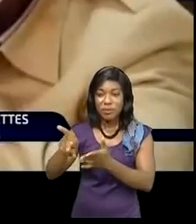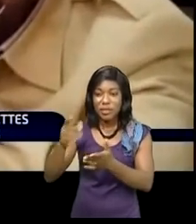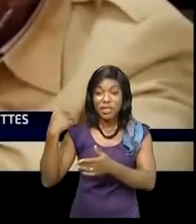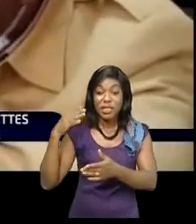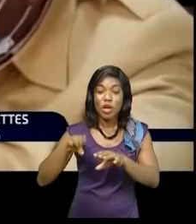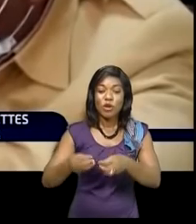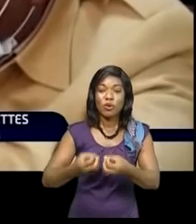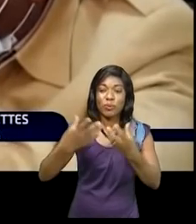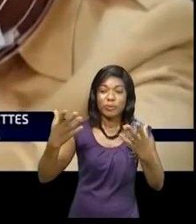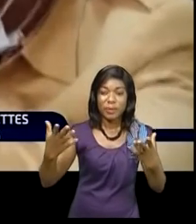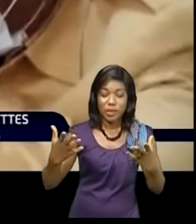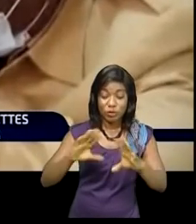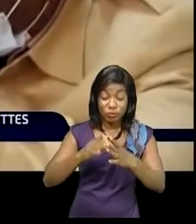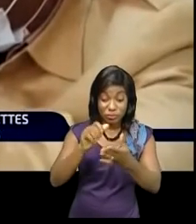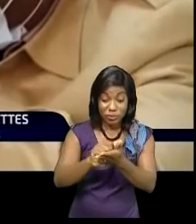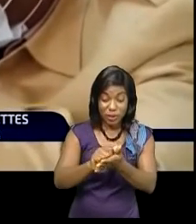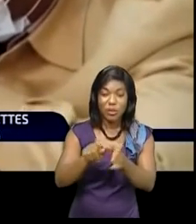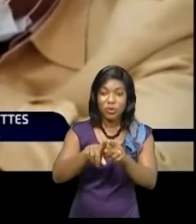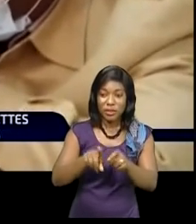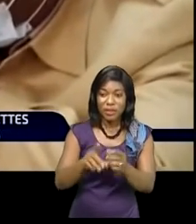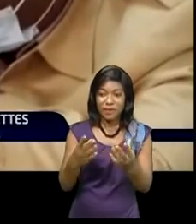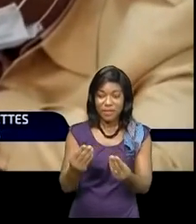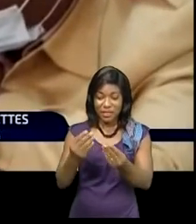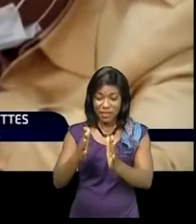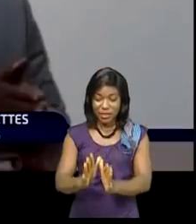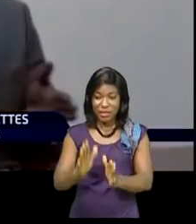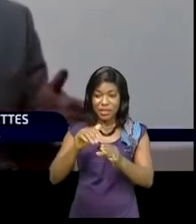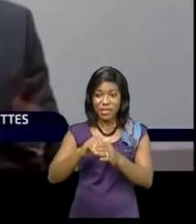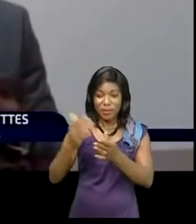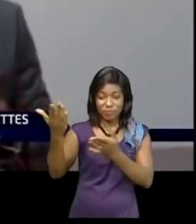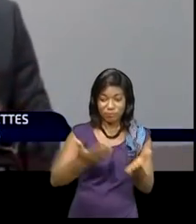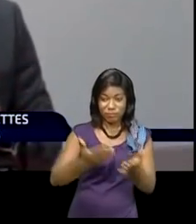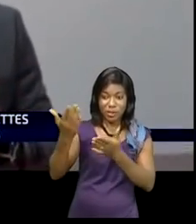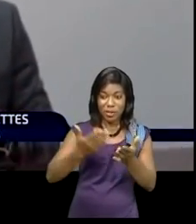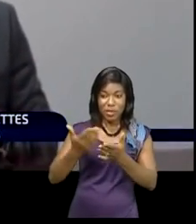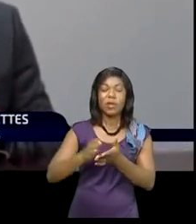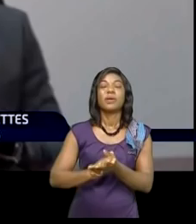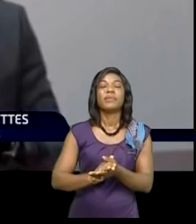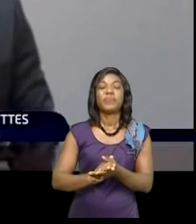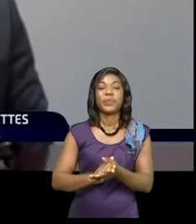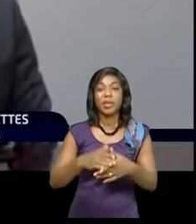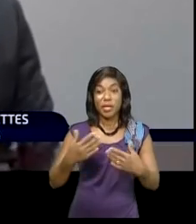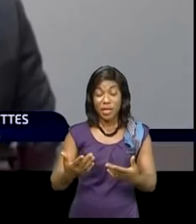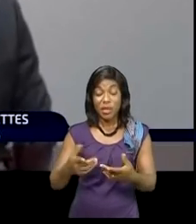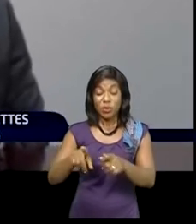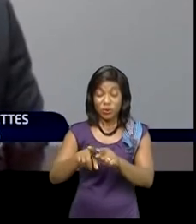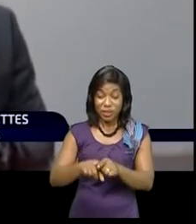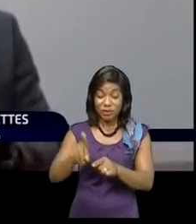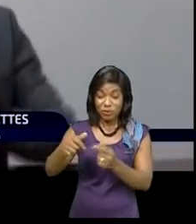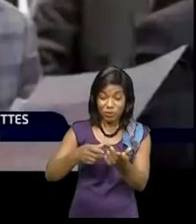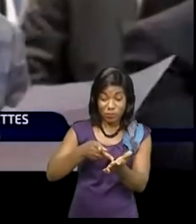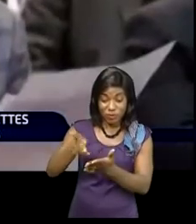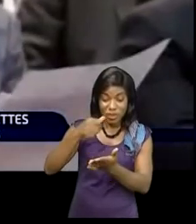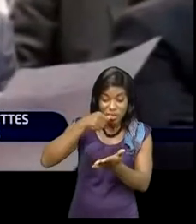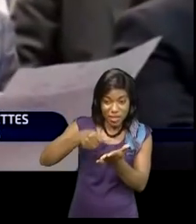'exportation. Nous sommes aussi les facilitateurs des importations. Il faut protéger le ministère local. Il faut des incitations fiscales. De leur